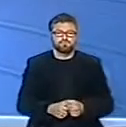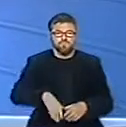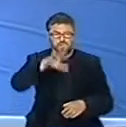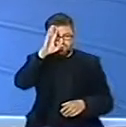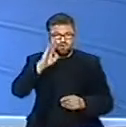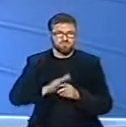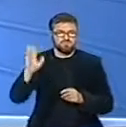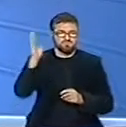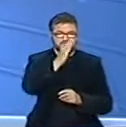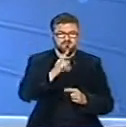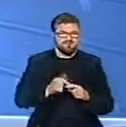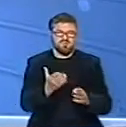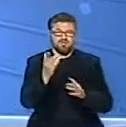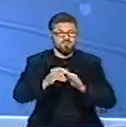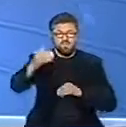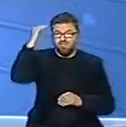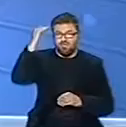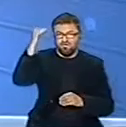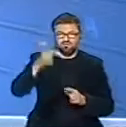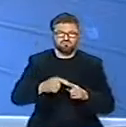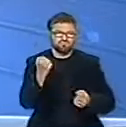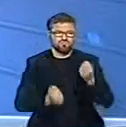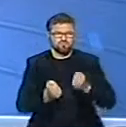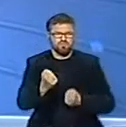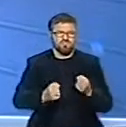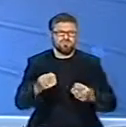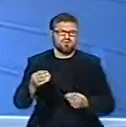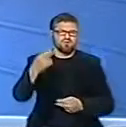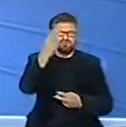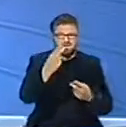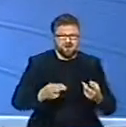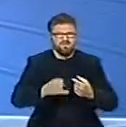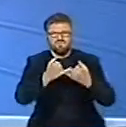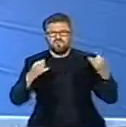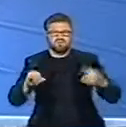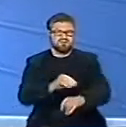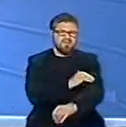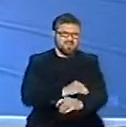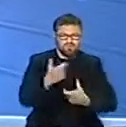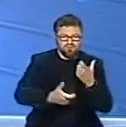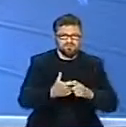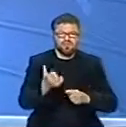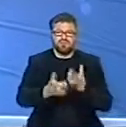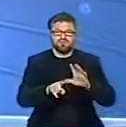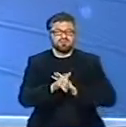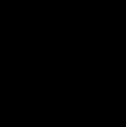Design Festival to nie tylko atrakcje dla dorosłych. Trudnej sztuki tworzenia niezwykłych rzeczy z prostych materiałów uczą się też najmłodsi. Monika.